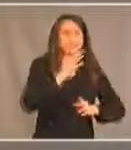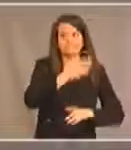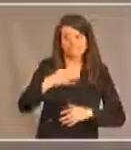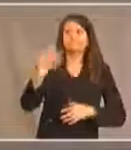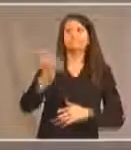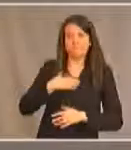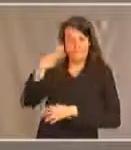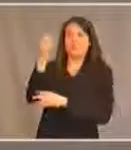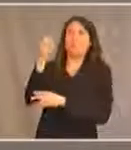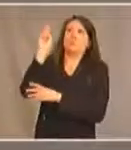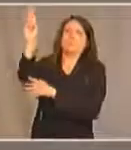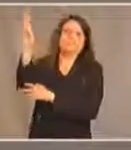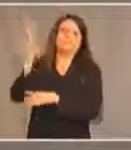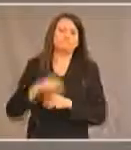Canada